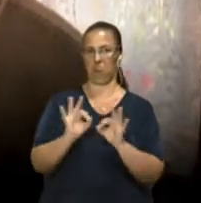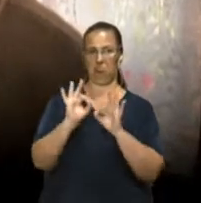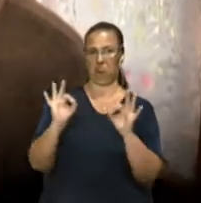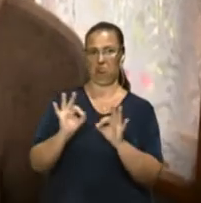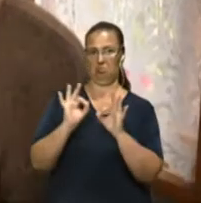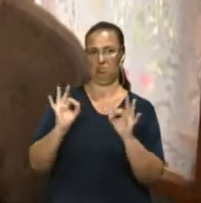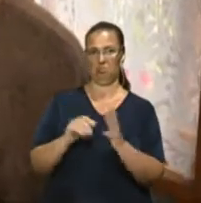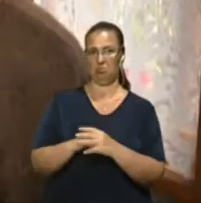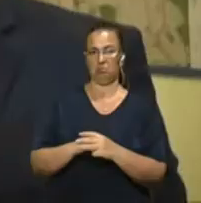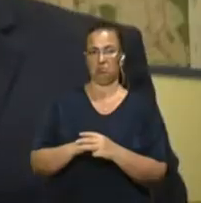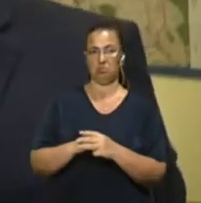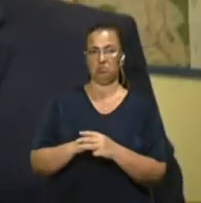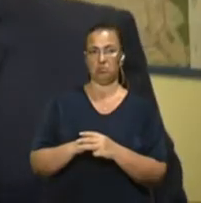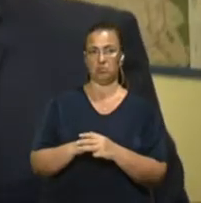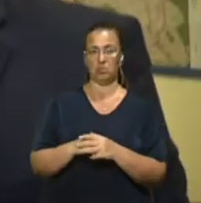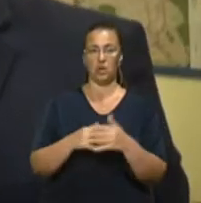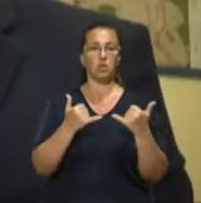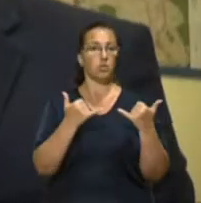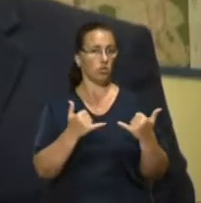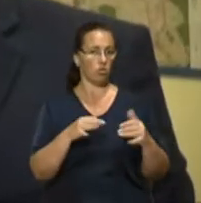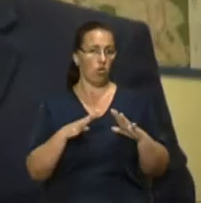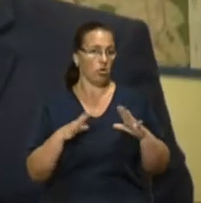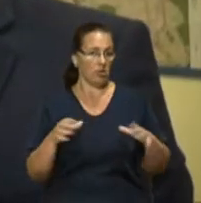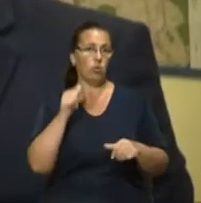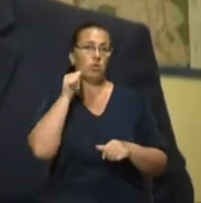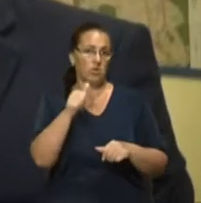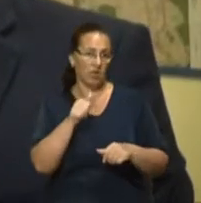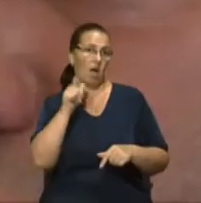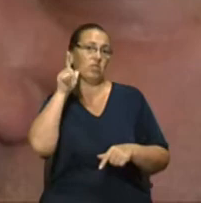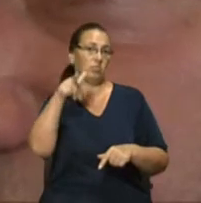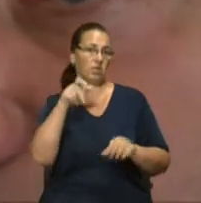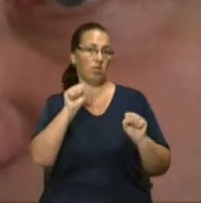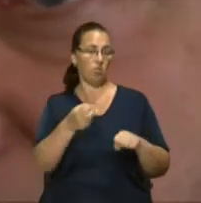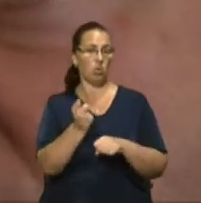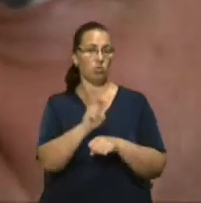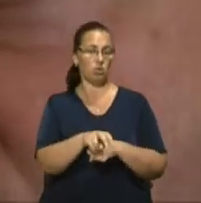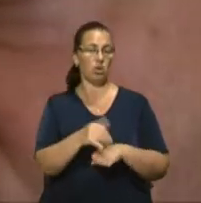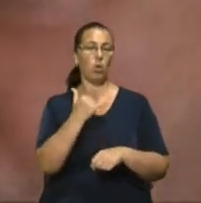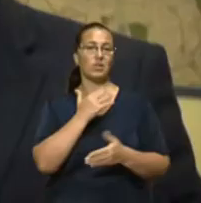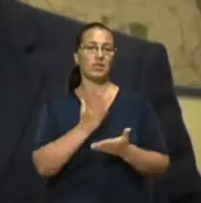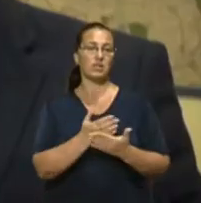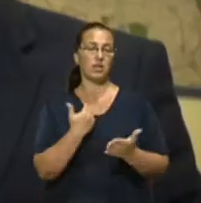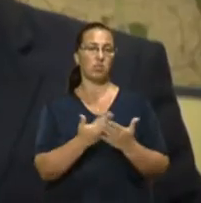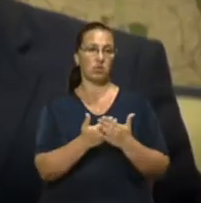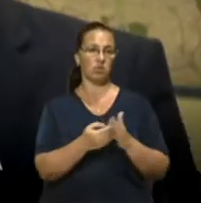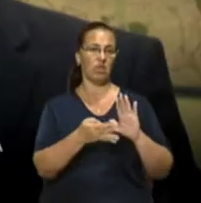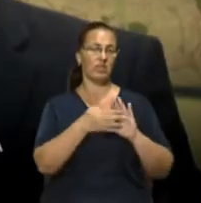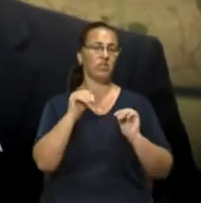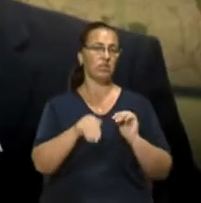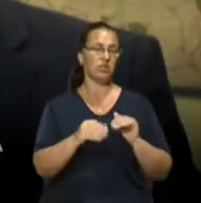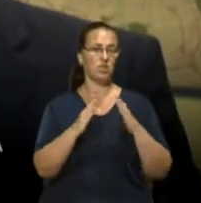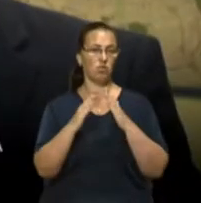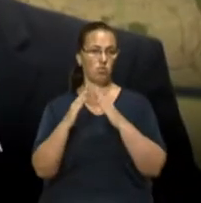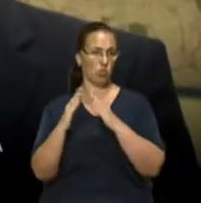Ніколи. – Сьогодні не було, завтра можуть прийти чи післязавтра. У нас є біля 9 тисяч будинків,